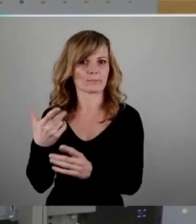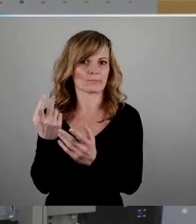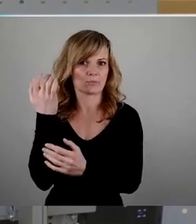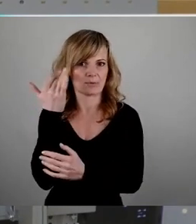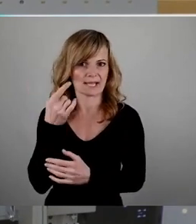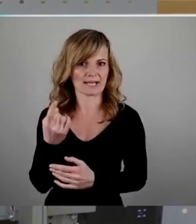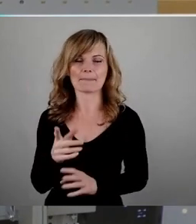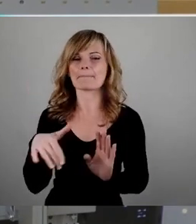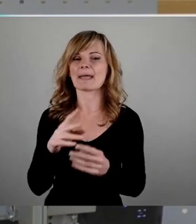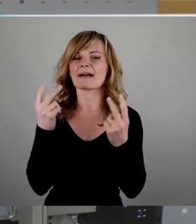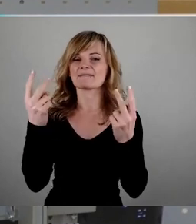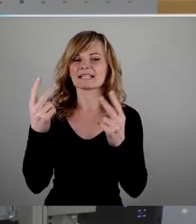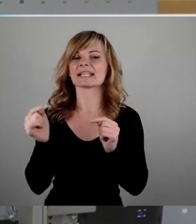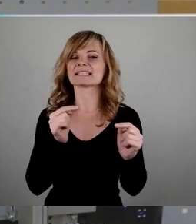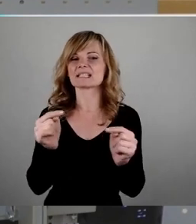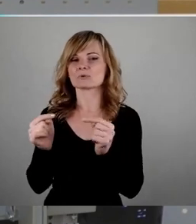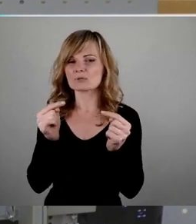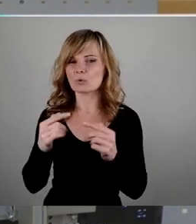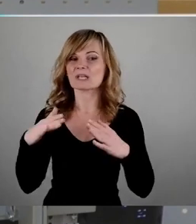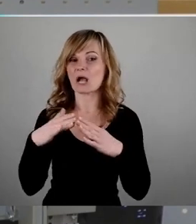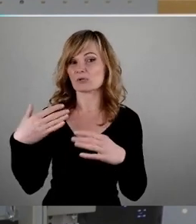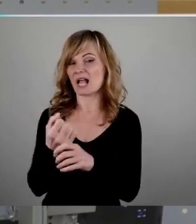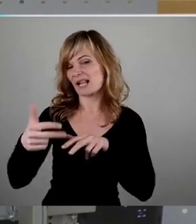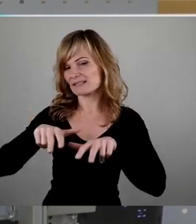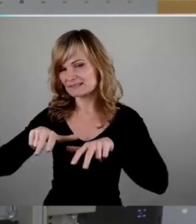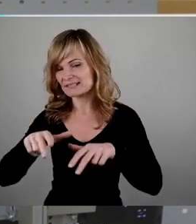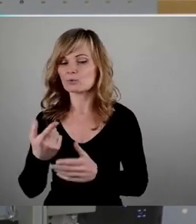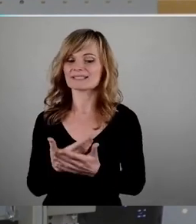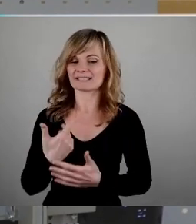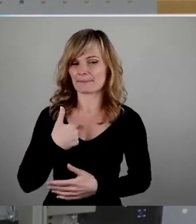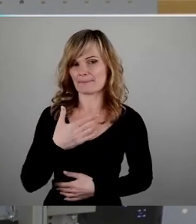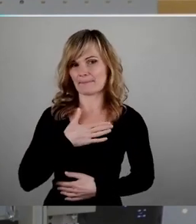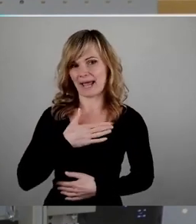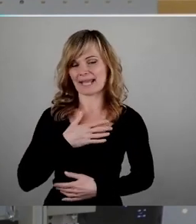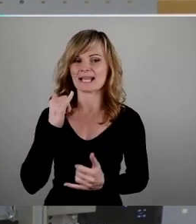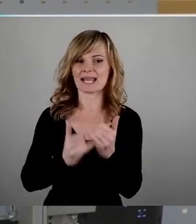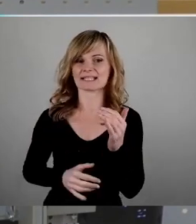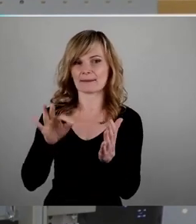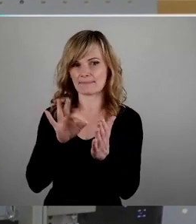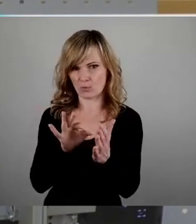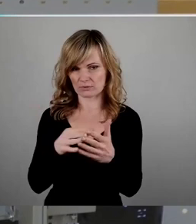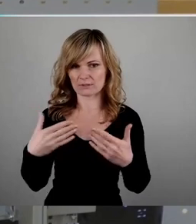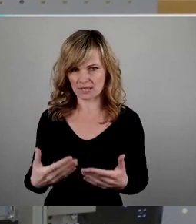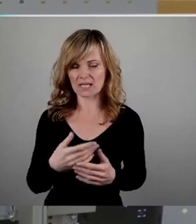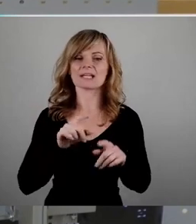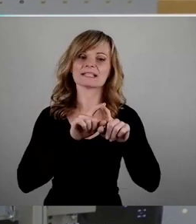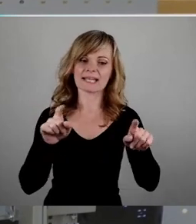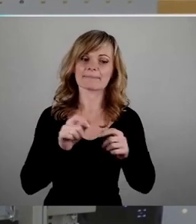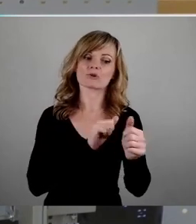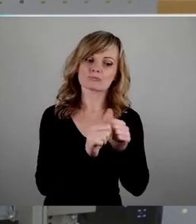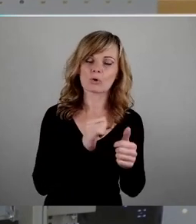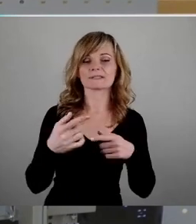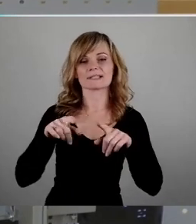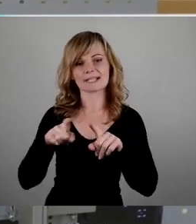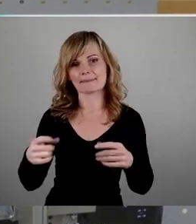wichtiger ist dann die Diskussion im Haushalt. Und das ist dann mein letzter Punkt. Wir haben das Thema Sport. Wir haben das Thema Schwimmhallen des Öfteren. Es